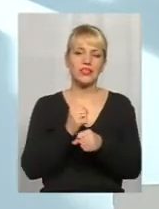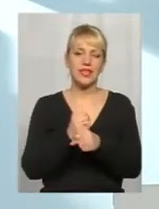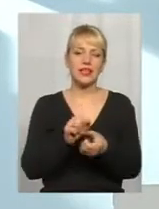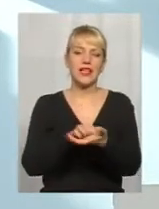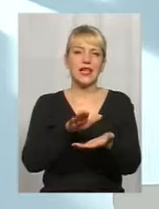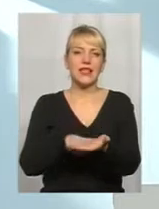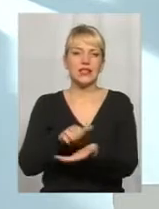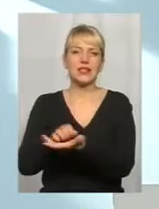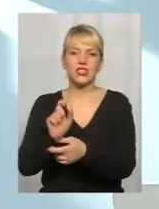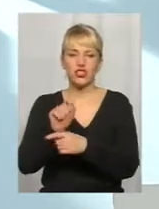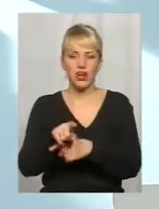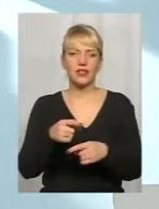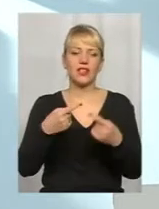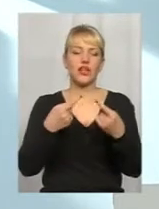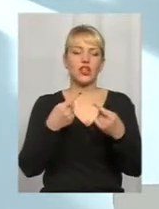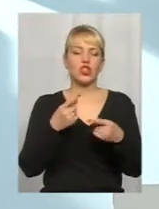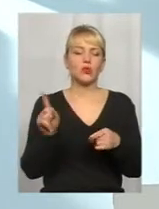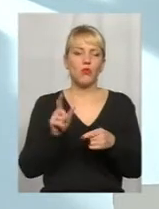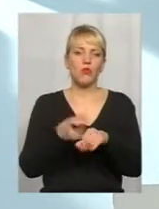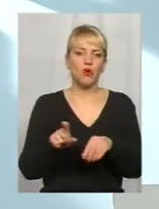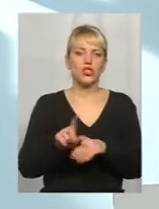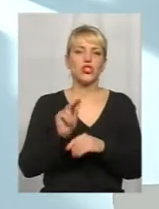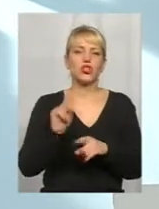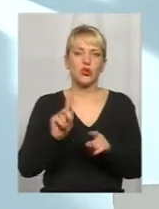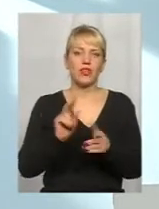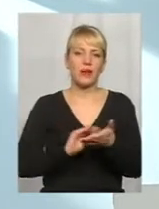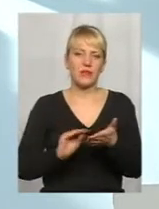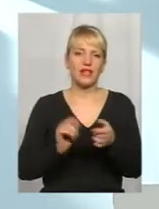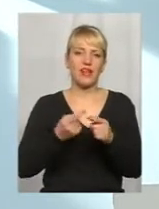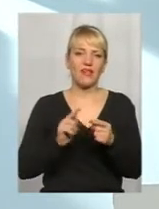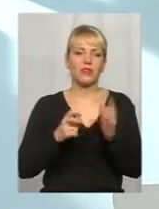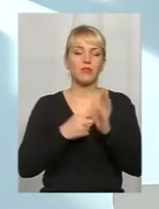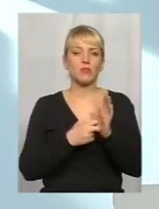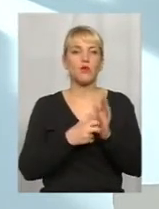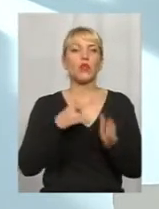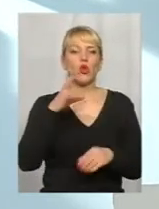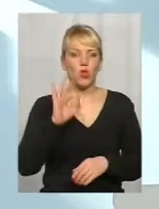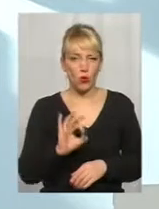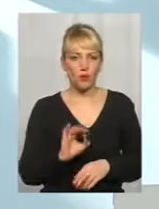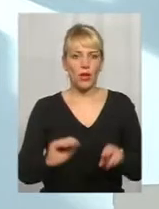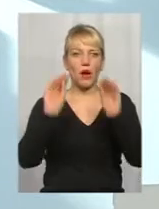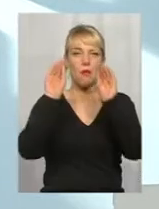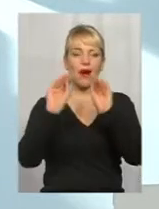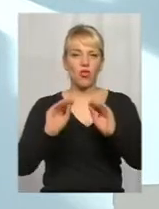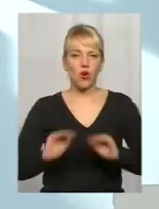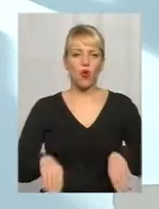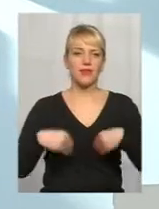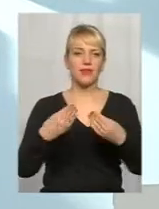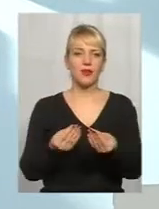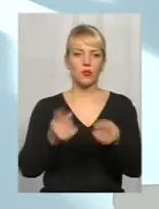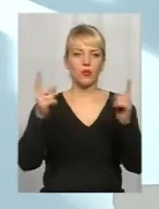що, так сказати, прописано в цьому письму. Але, тим не мене, протоколи дають костяк, минимум. І